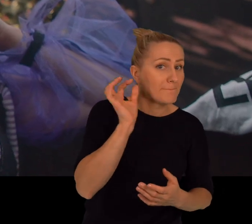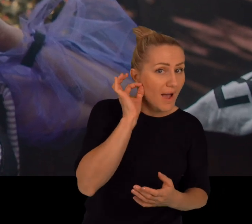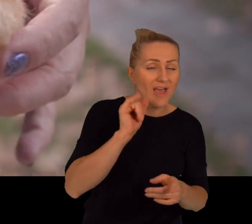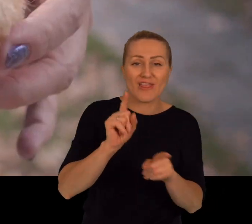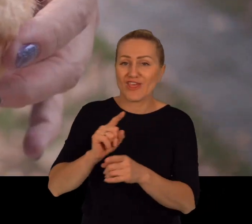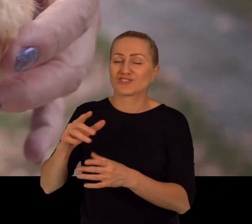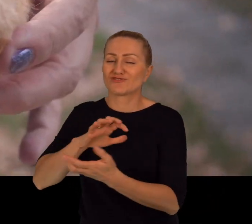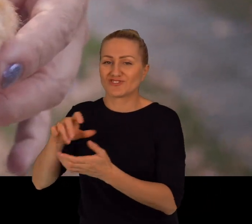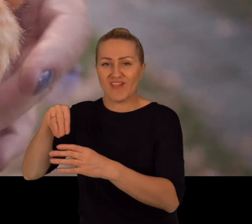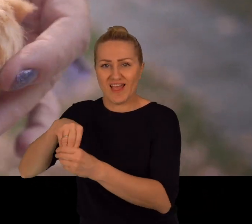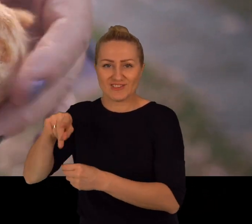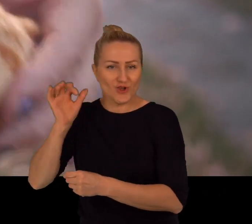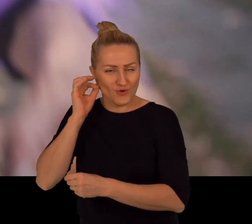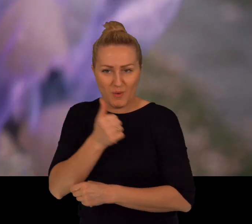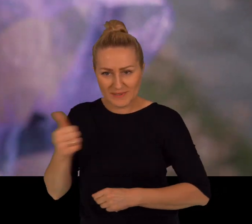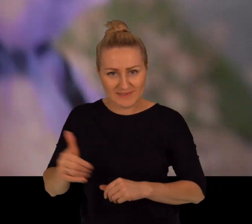świecie.